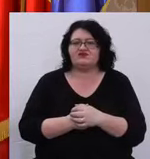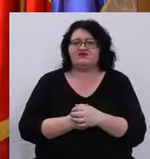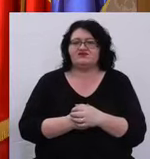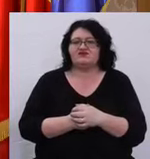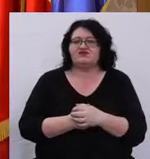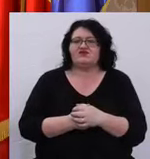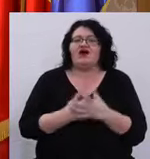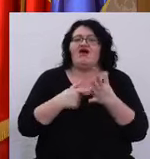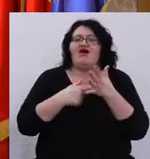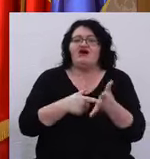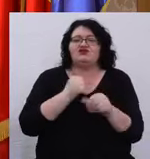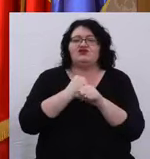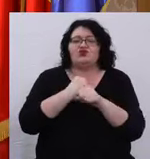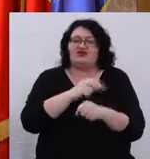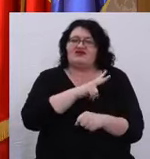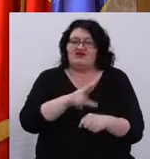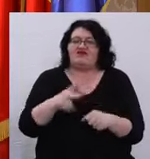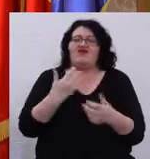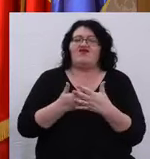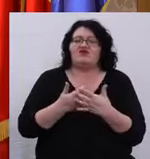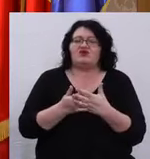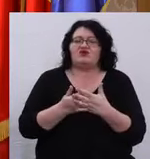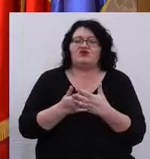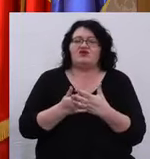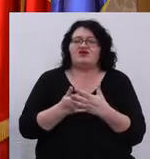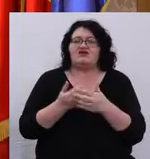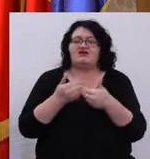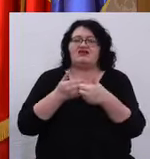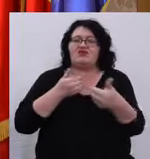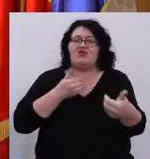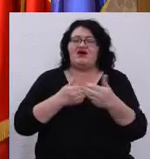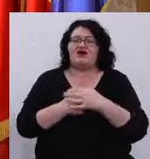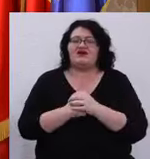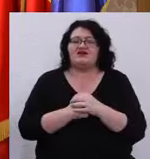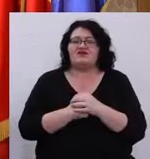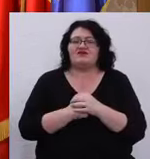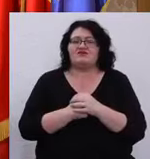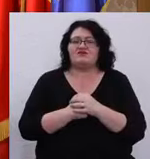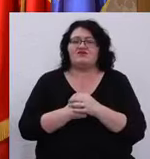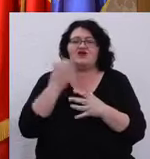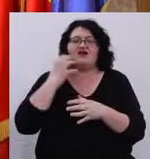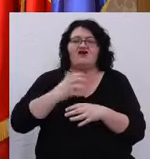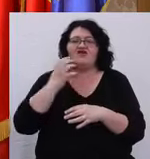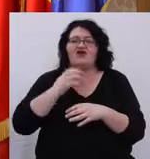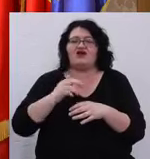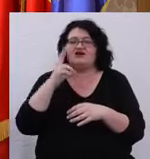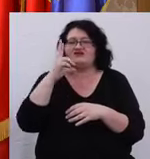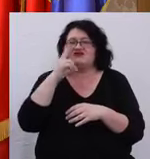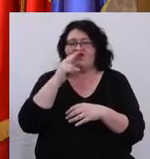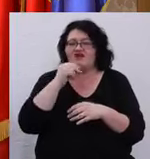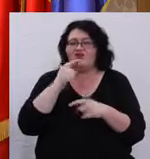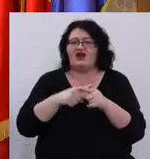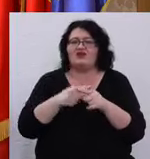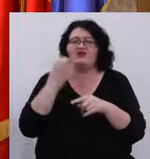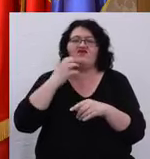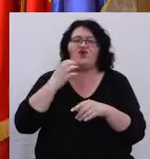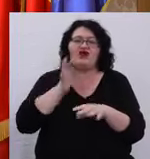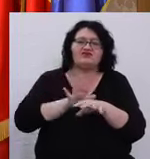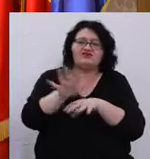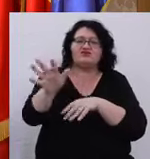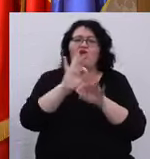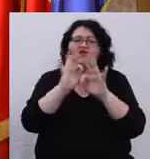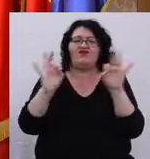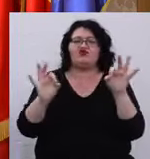Și asta este un lucru grav pentru că de la violență verbală la violență fizică